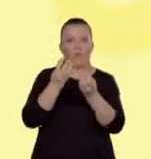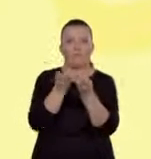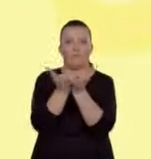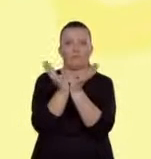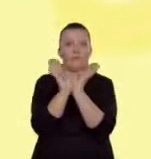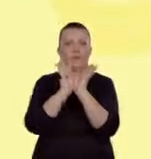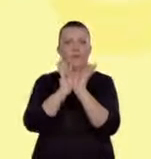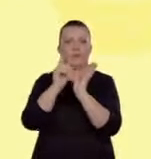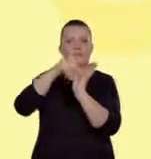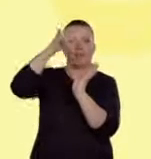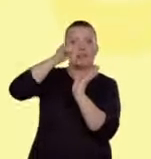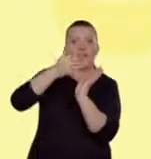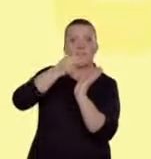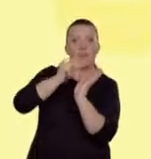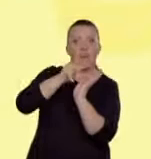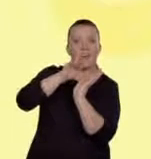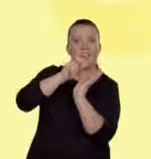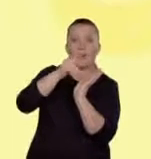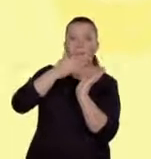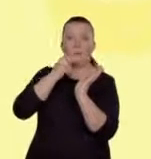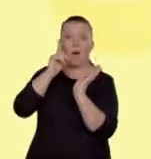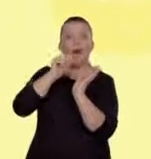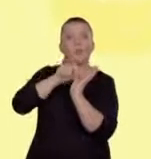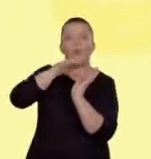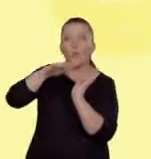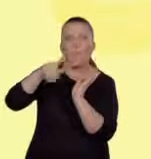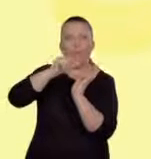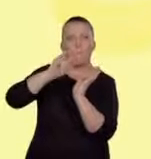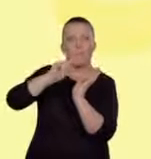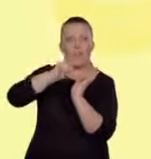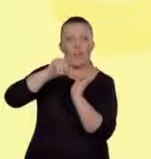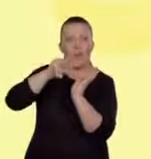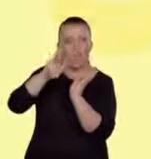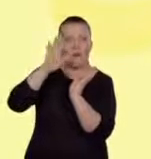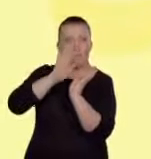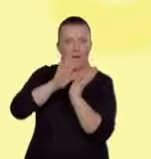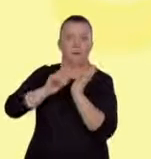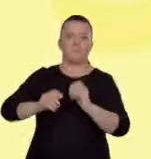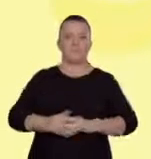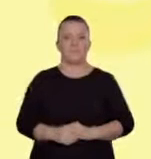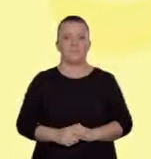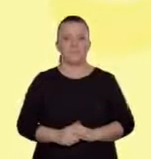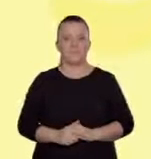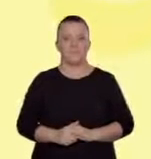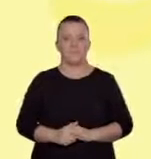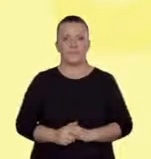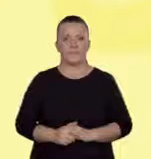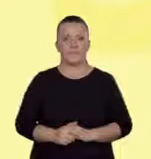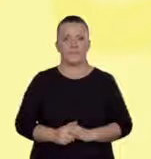nektaru, a nagrodą dla zapylaczy jest pyłek, który jest produkowany w stosunkowo dużej ilości jak na roślinę owadopylną.